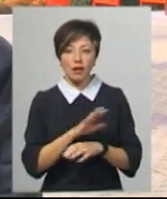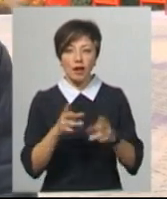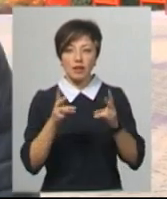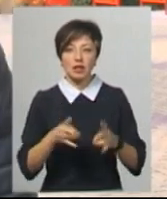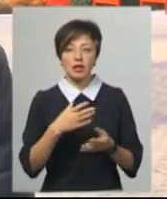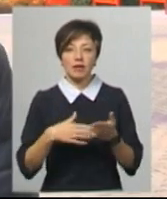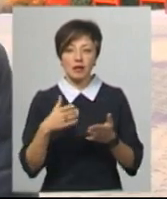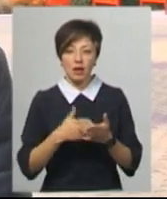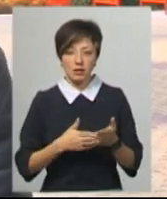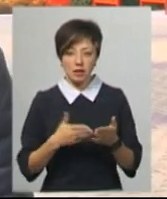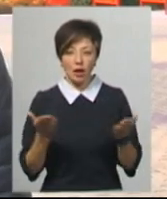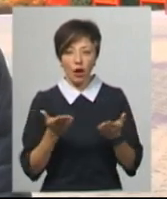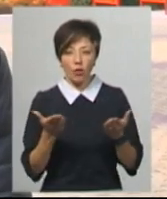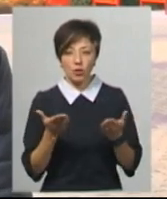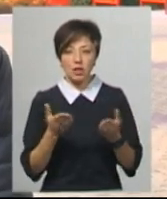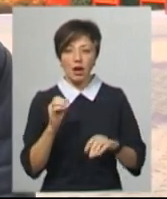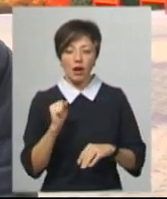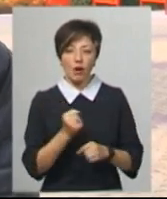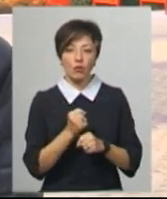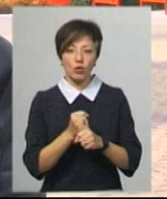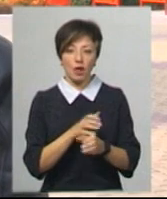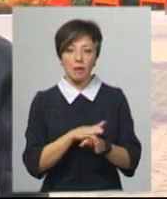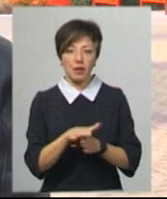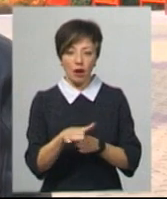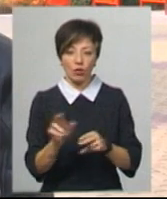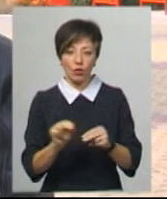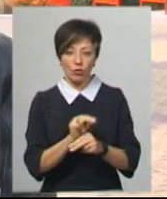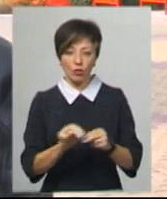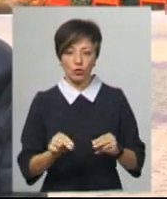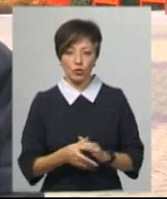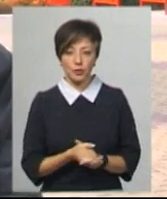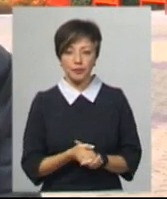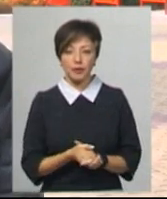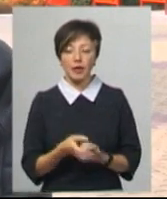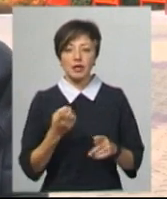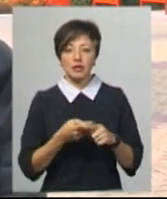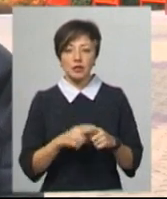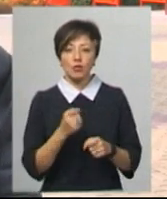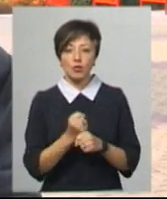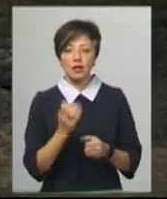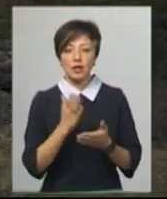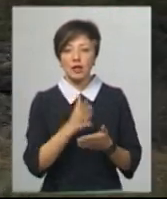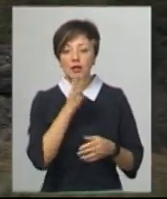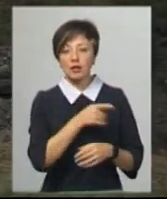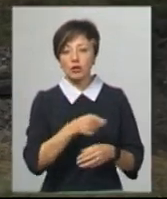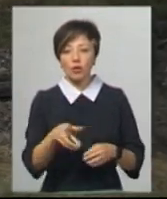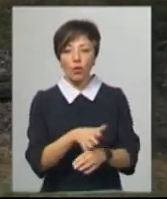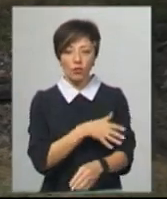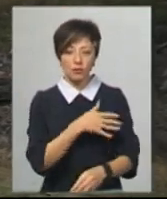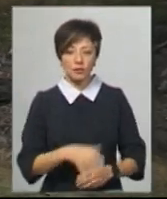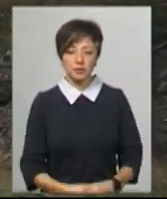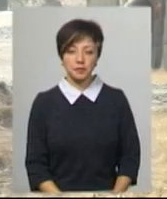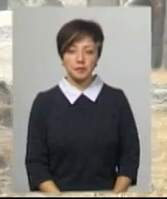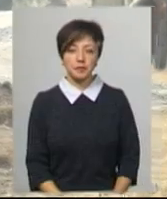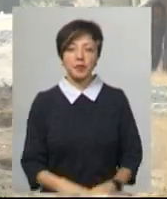ліквідації якоїсь аварійності, а роботи капітального ремонту. Тобто ці роботи є тривалі в часі. Наталія Колодій